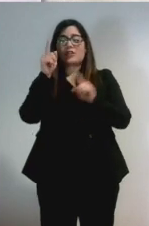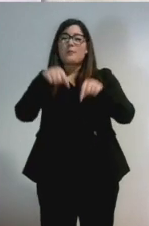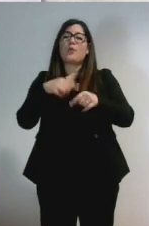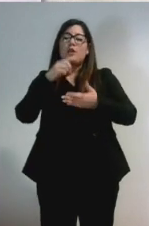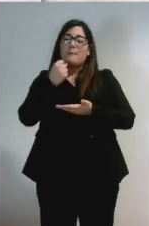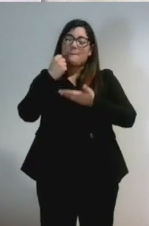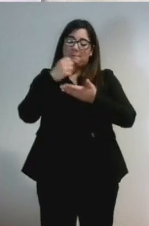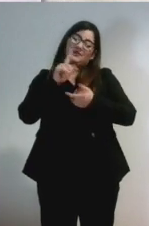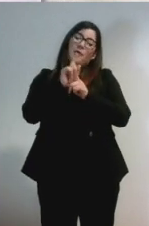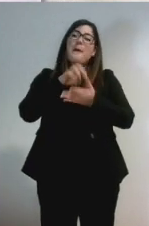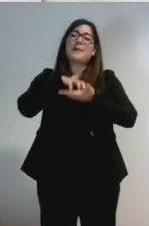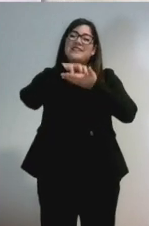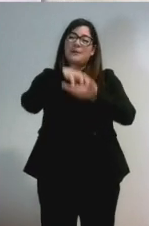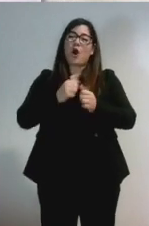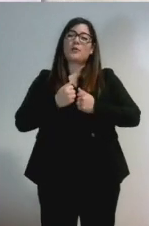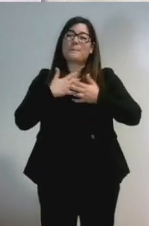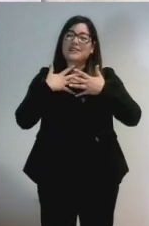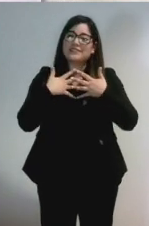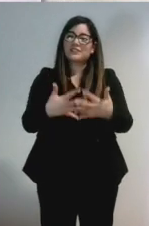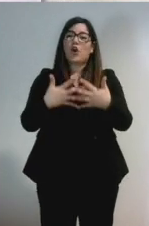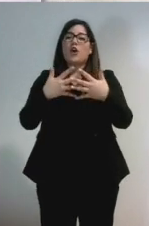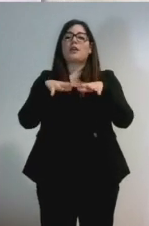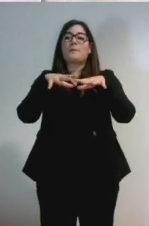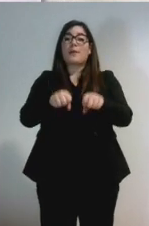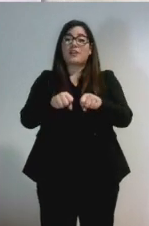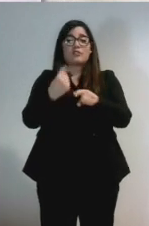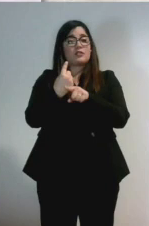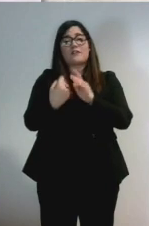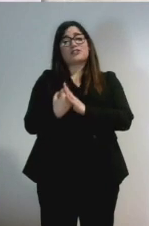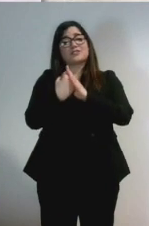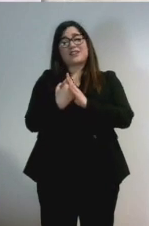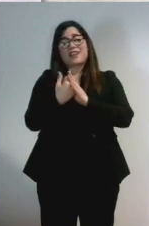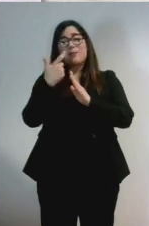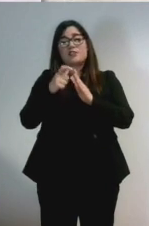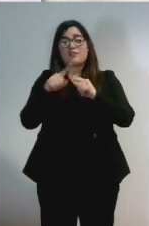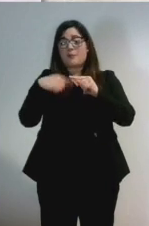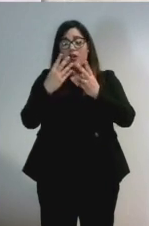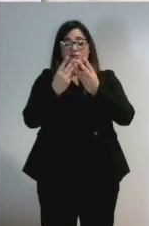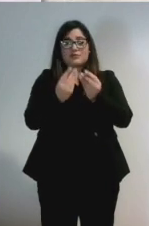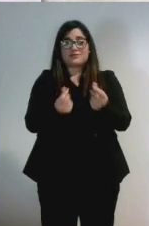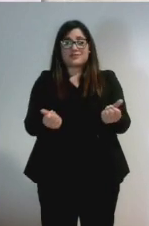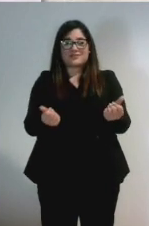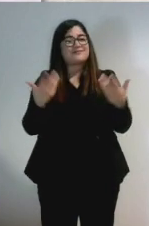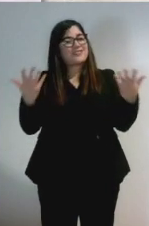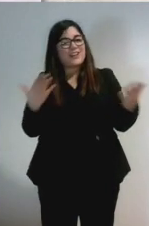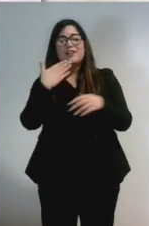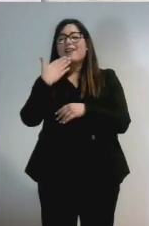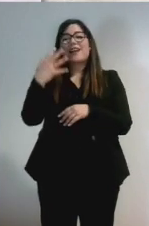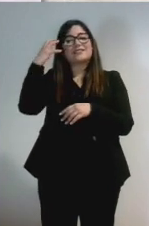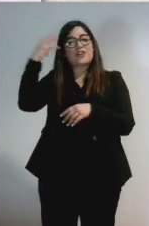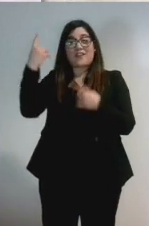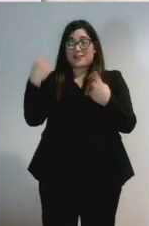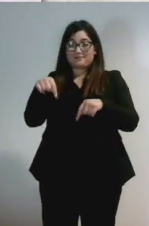impegno venga sostenuto, altrimenti andrebbe disperso. Per questo voglio ancora una volta ringraziare il Governo che oggi è